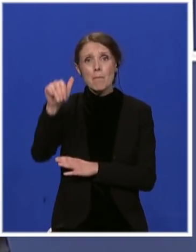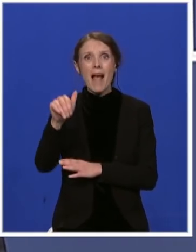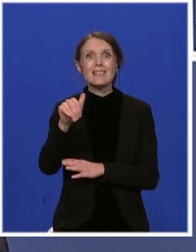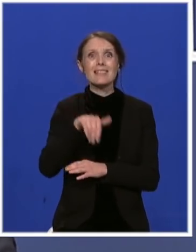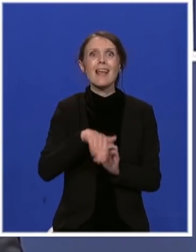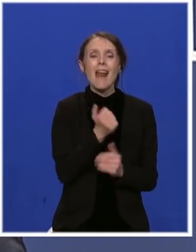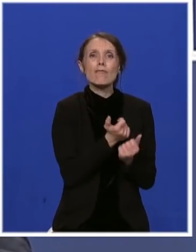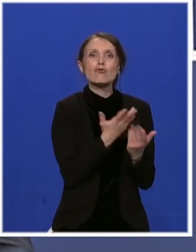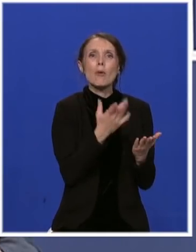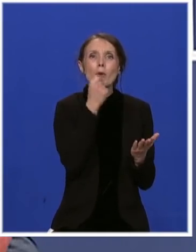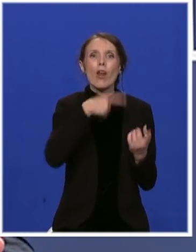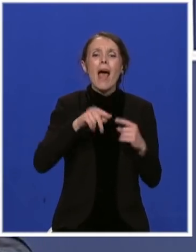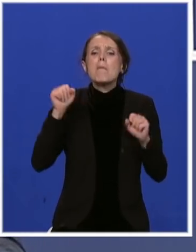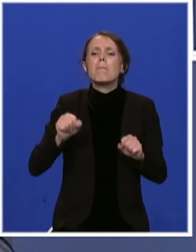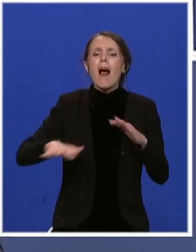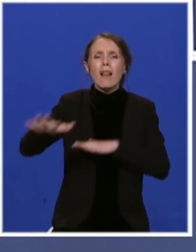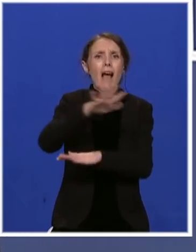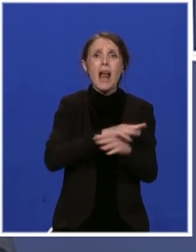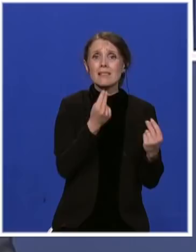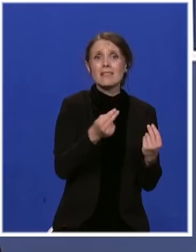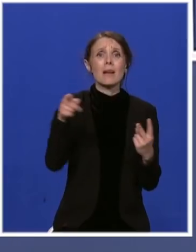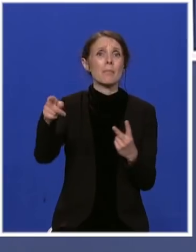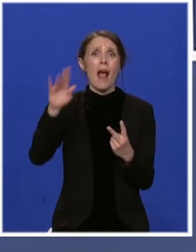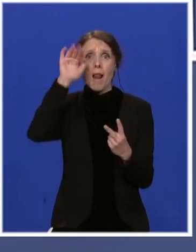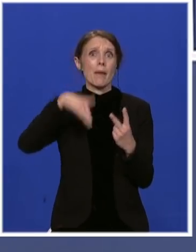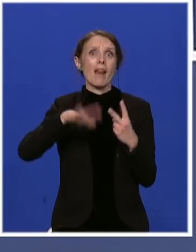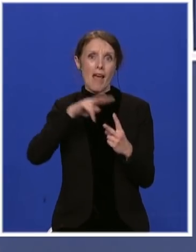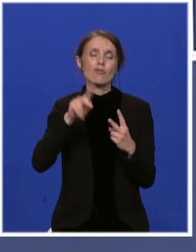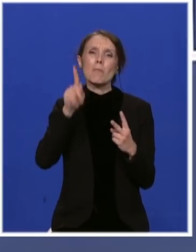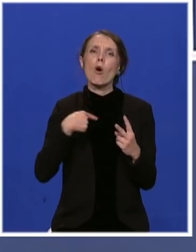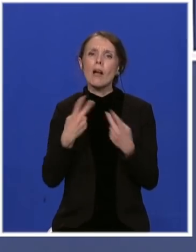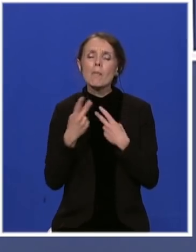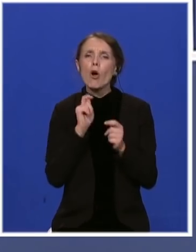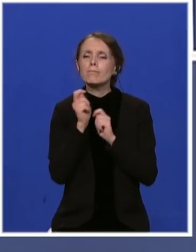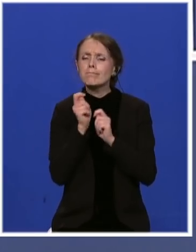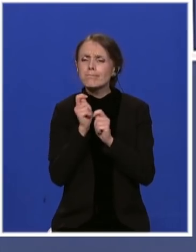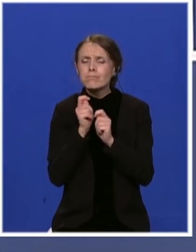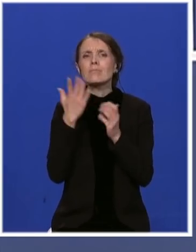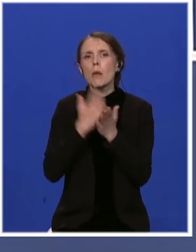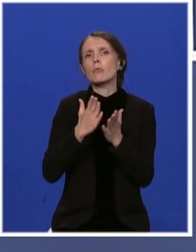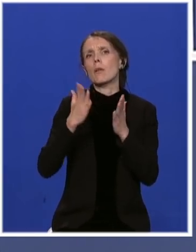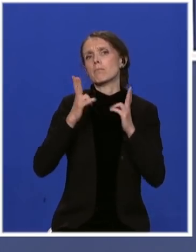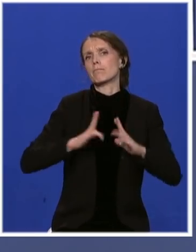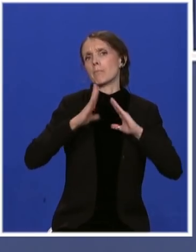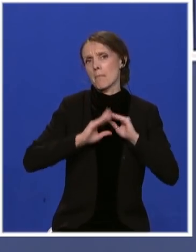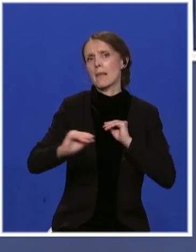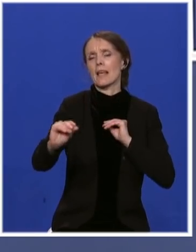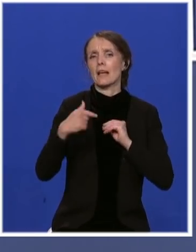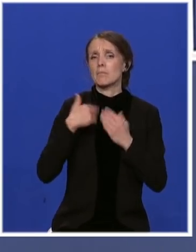uređene odnose ukoliko želimo da živimo u miru. Još jedan put da se zahvalim komesaru Verheju i da kažem da